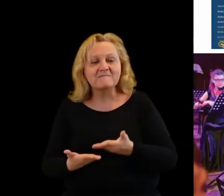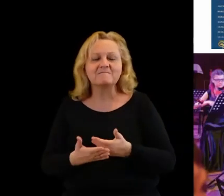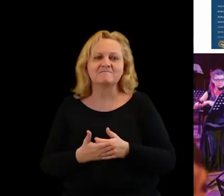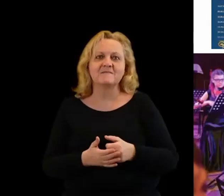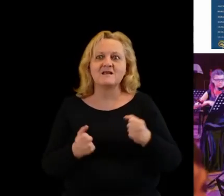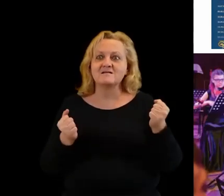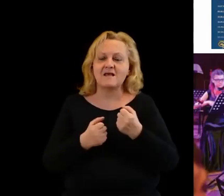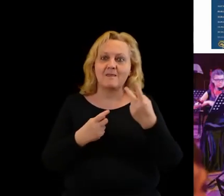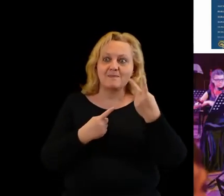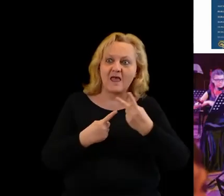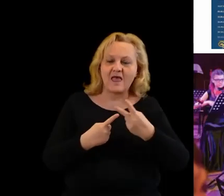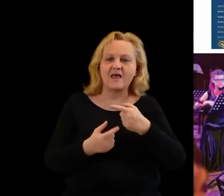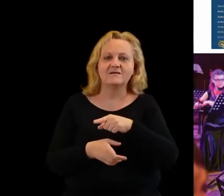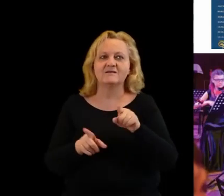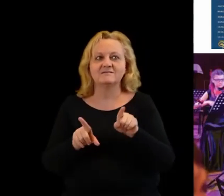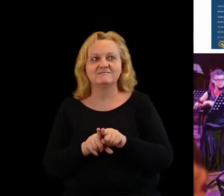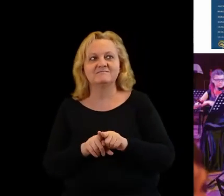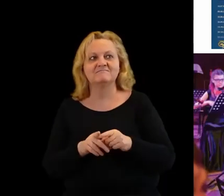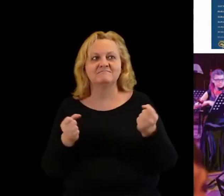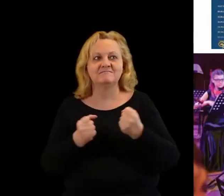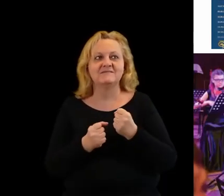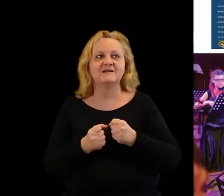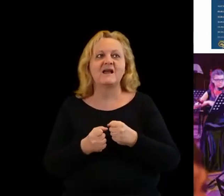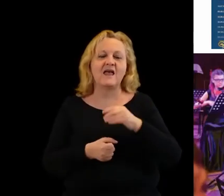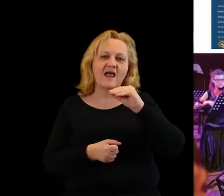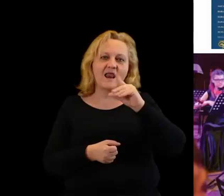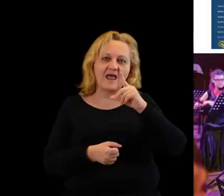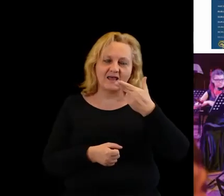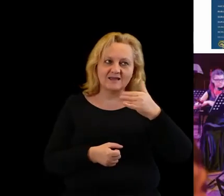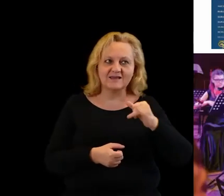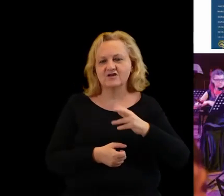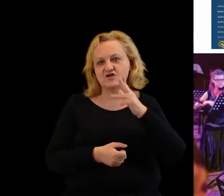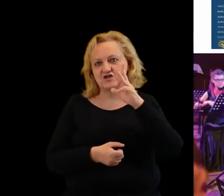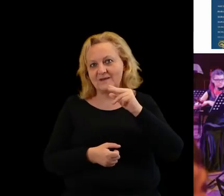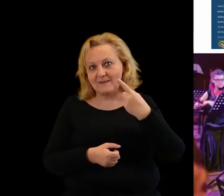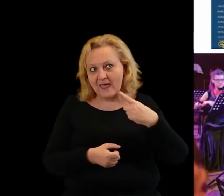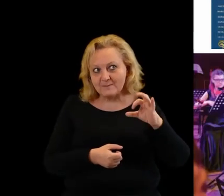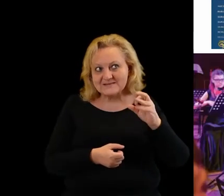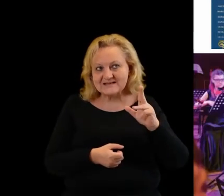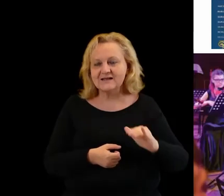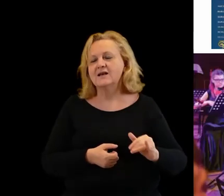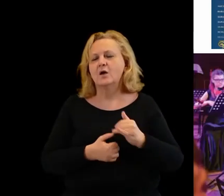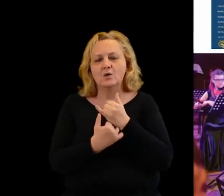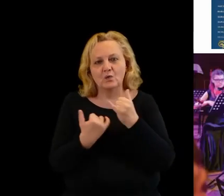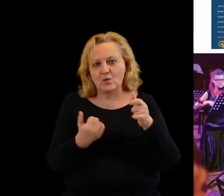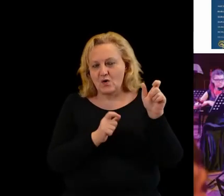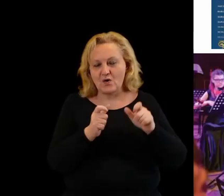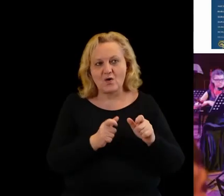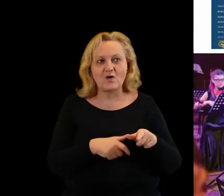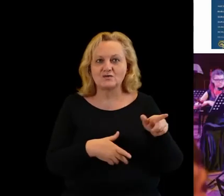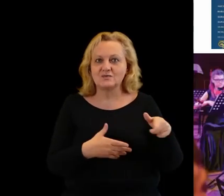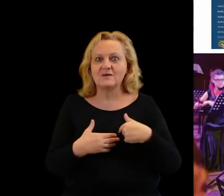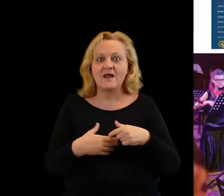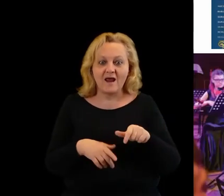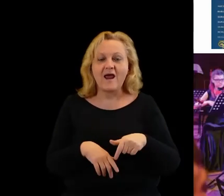gazet, z telewizji. Krzesimir Dębski, Eleni. Przyciągnęli rzeczywiście rzesze